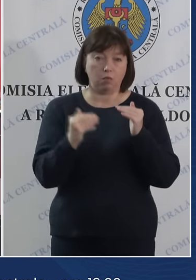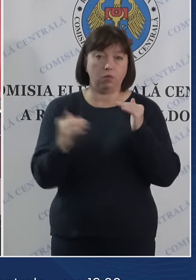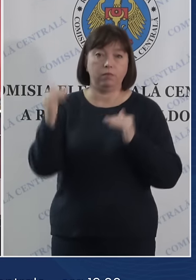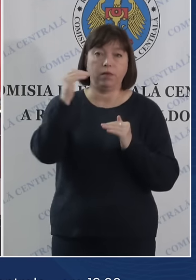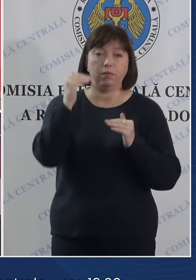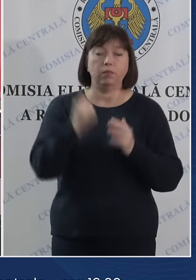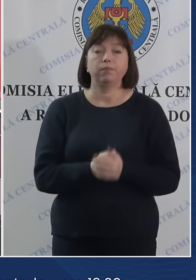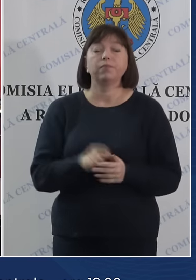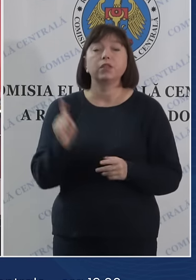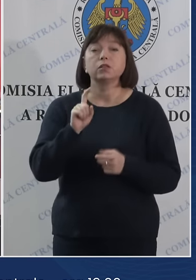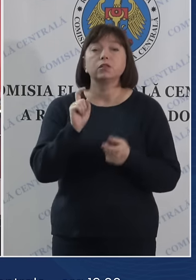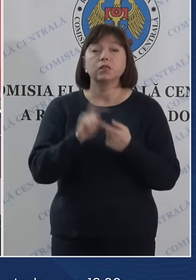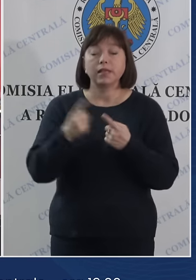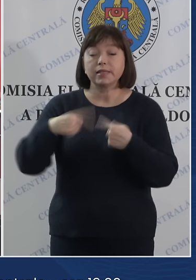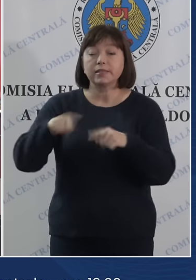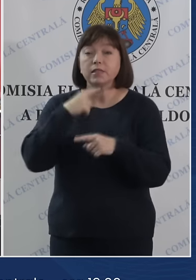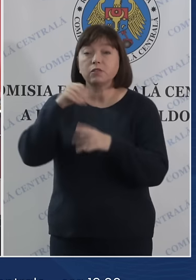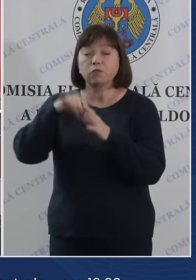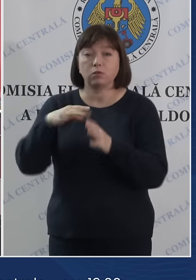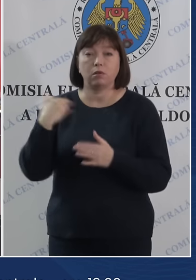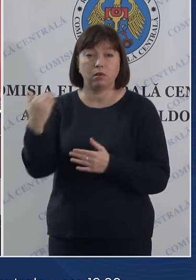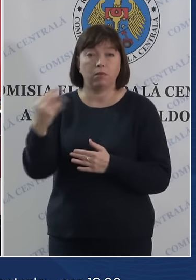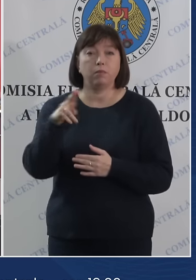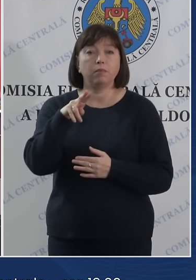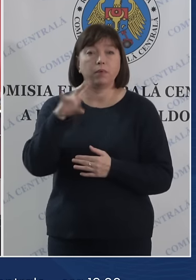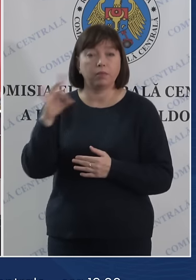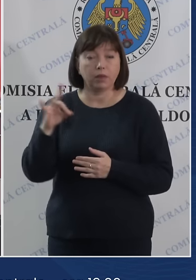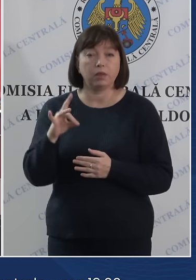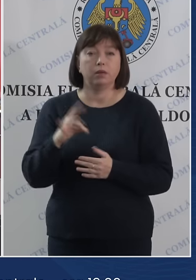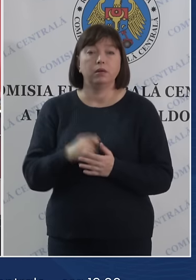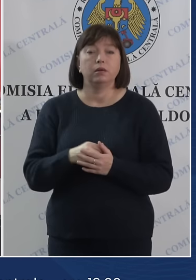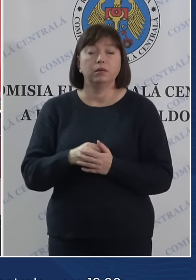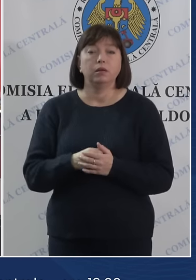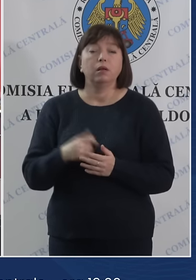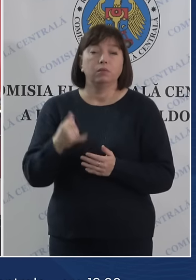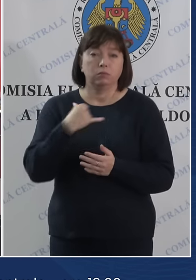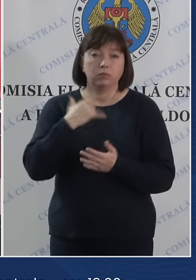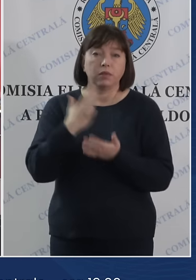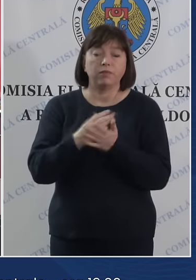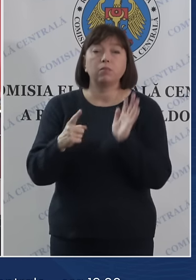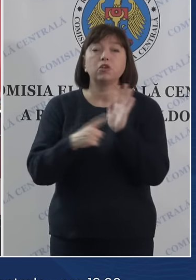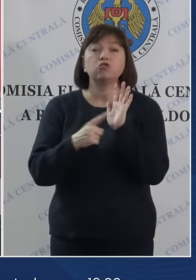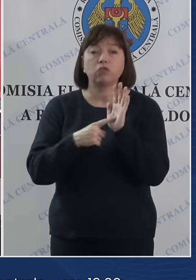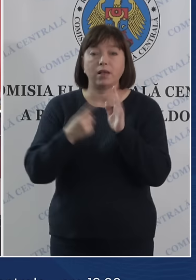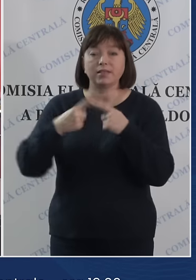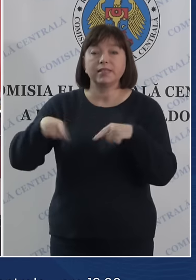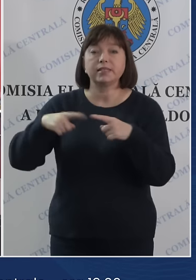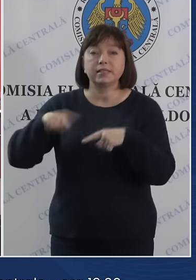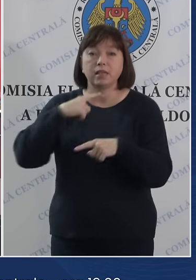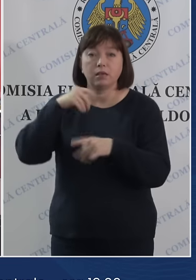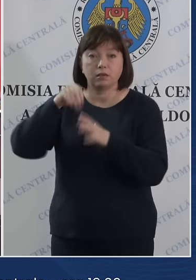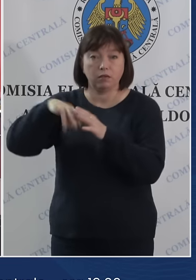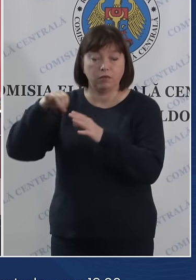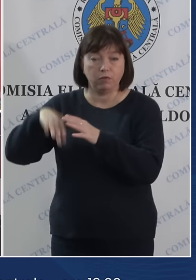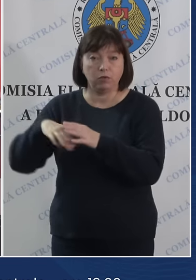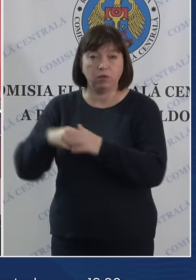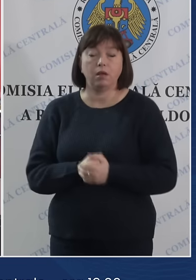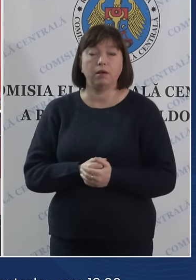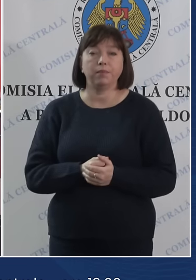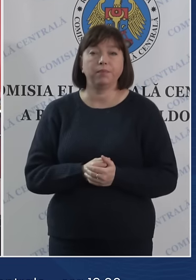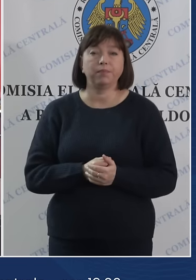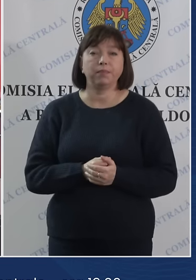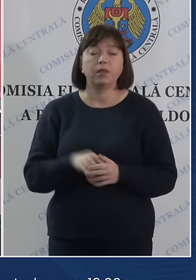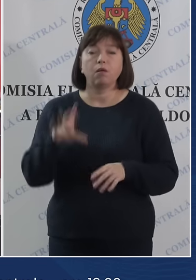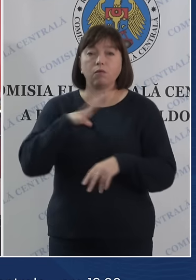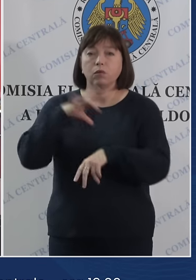Ceea ce țin de secțiile de votare din stânga NIS-ului, Peter Tură, în Dubăsari, avem 6 secții de votare. S-a